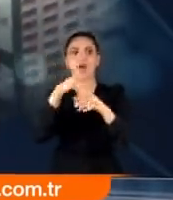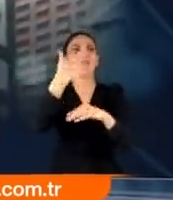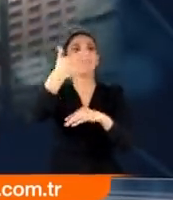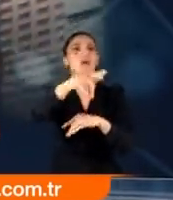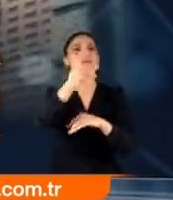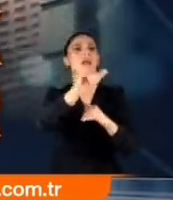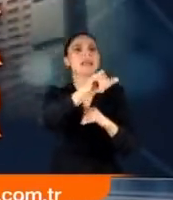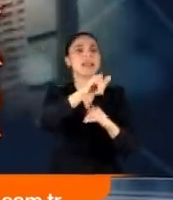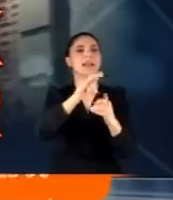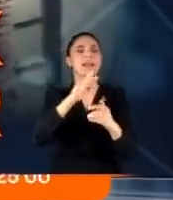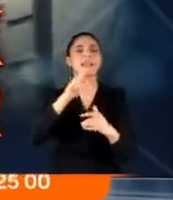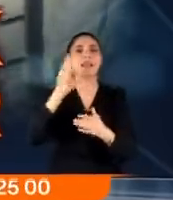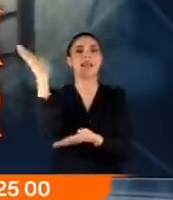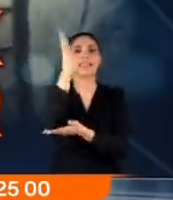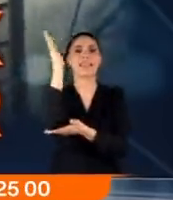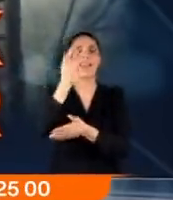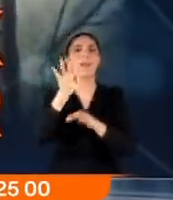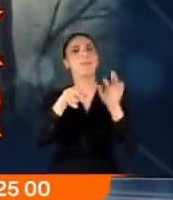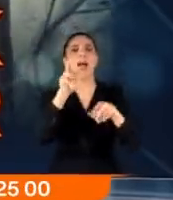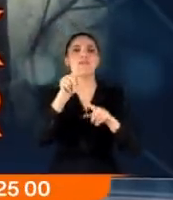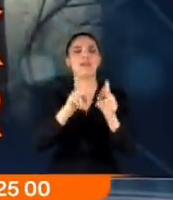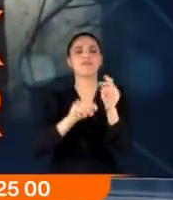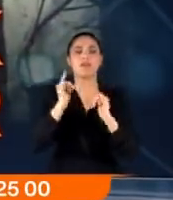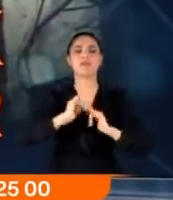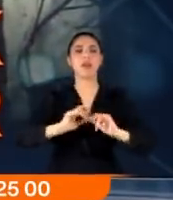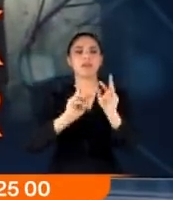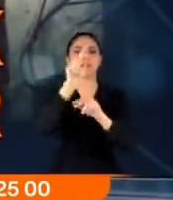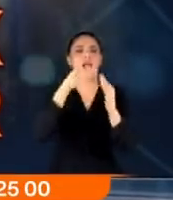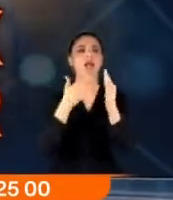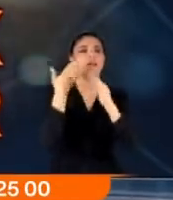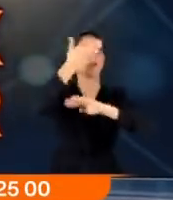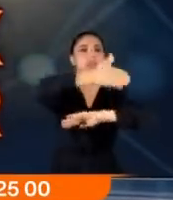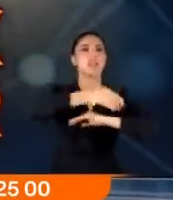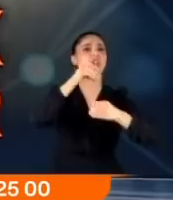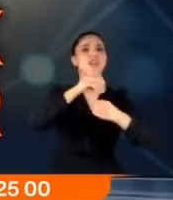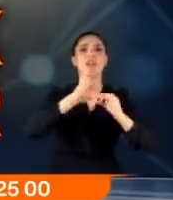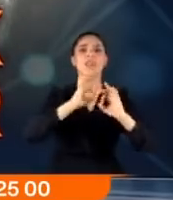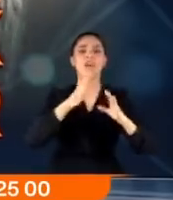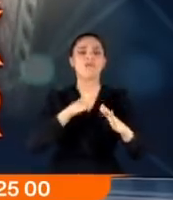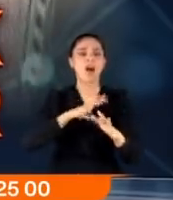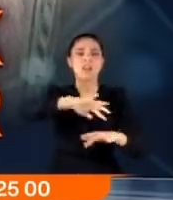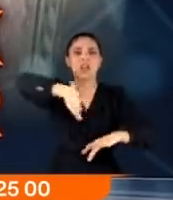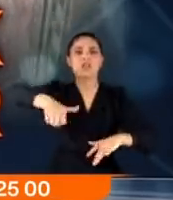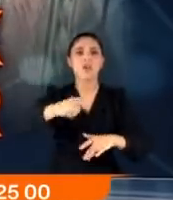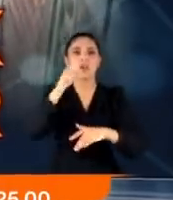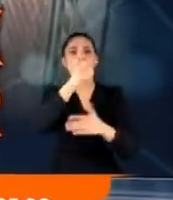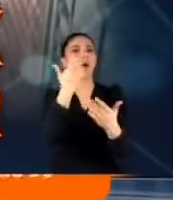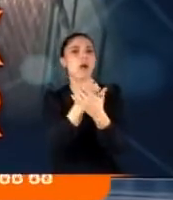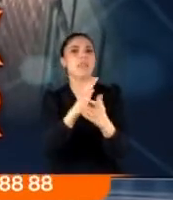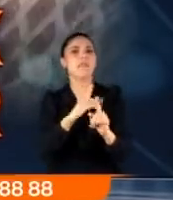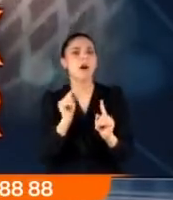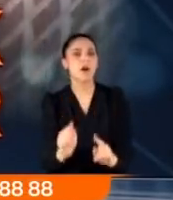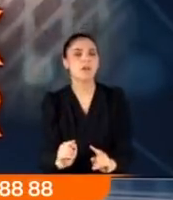de bitişikteki aydınlatma direğini merdiven gibi kullanıp çok rahat bir şekilde eve girdi. İçeride ne var ne yoksa çaldı. Onların kaydı da var.